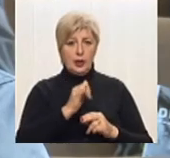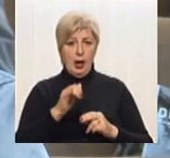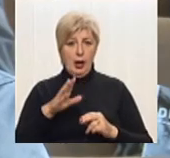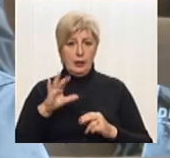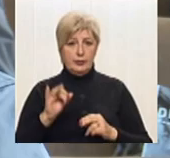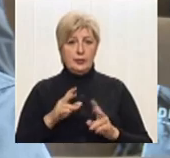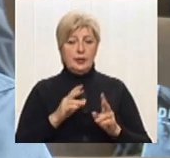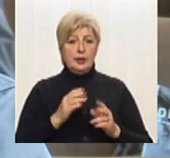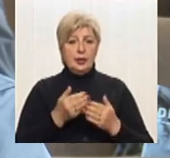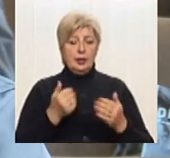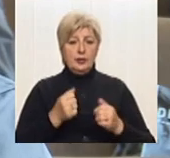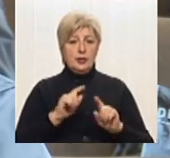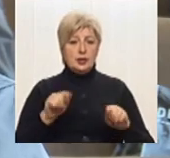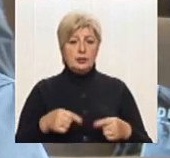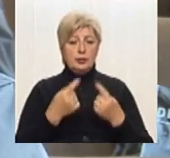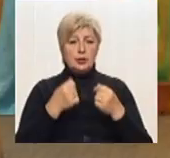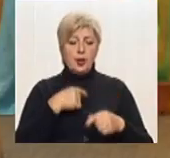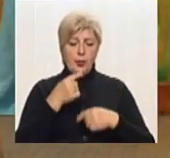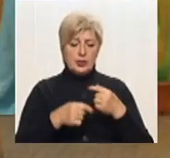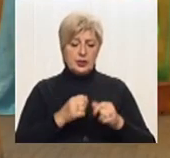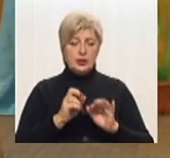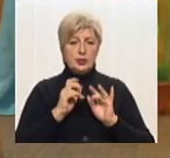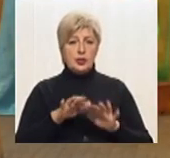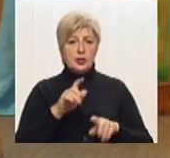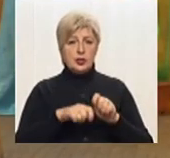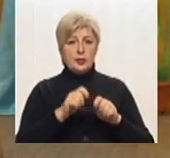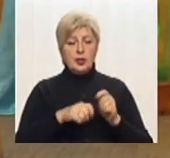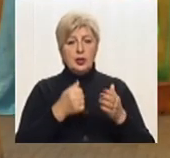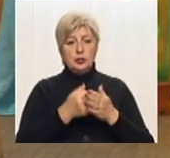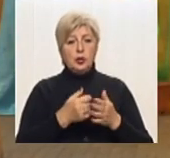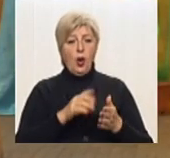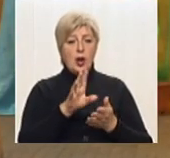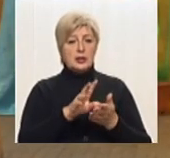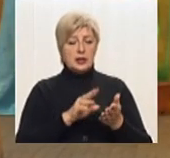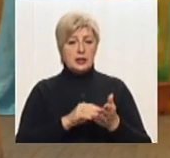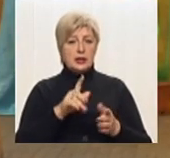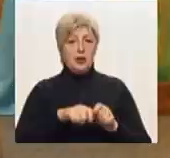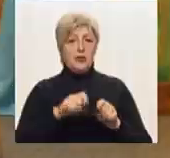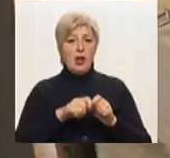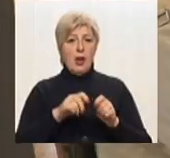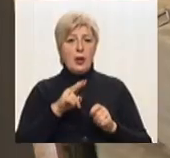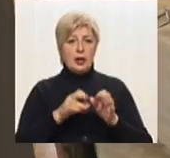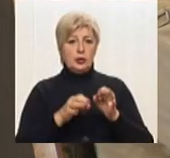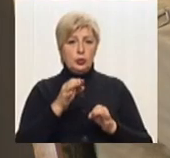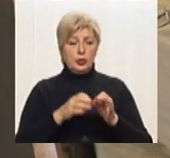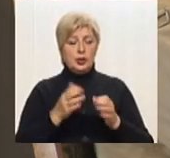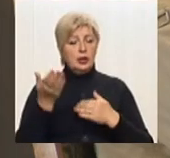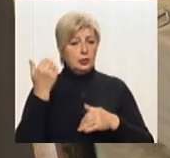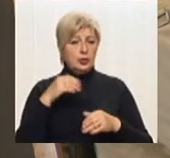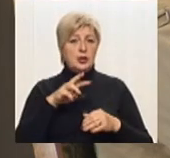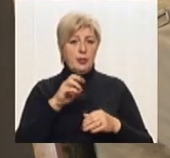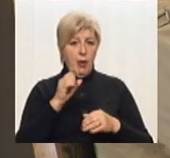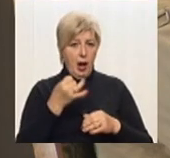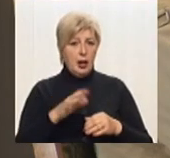сталася, від створення постійно діючих комісій, до зразків лабораторних досліджень. Дмитро Любченко розповів, що тоді, у травні, коли у